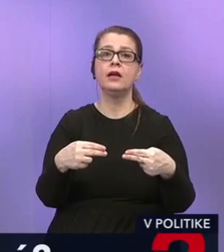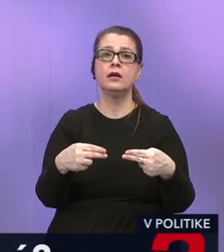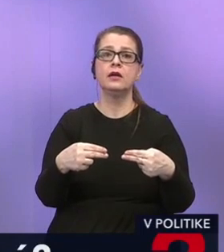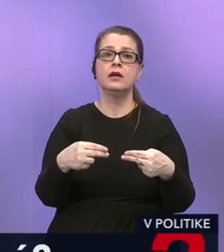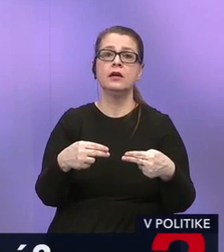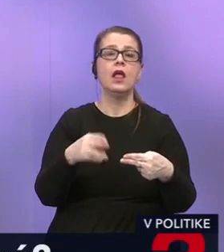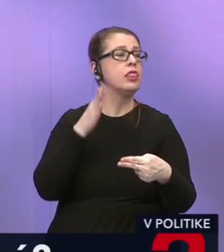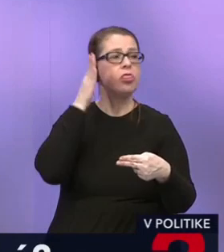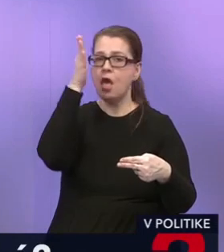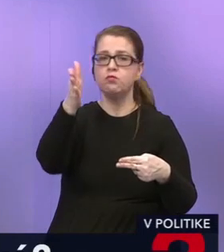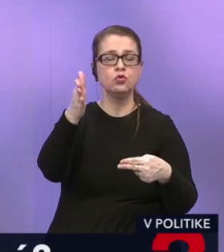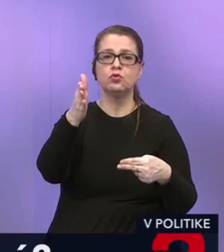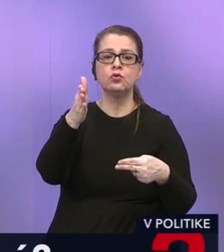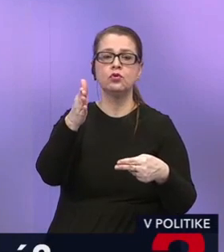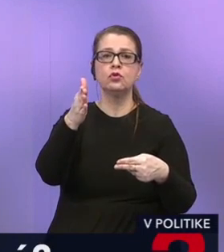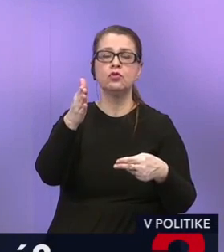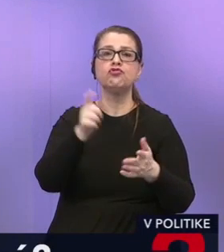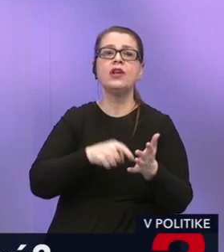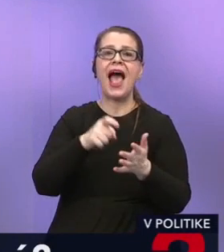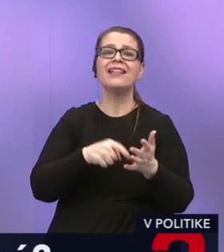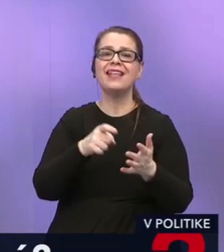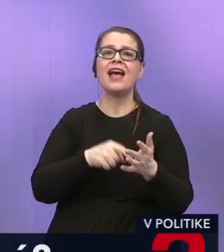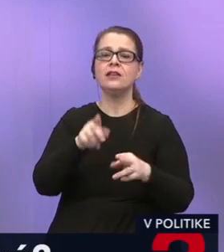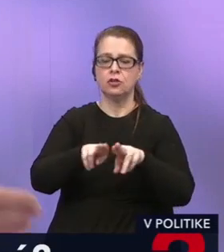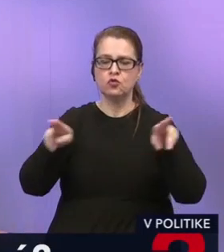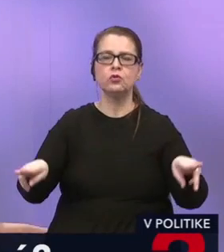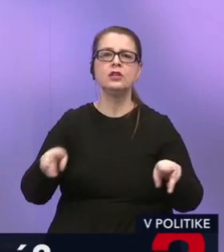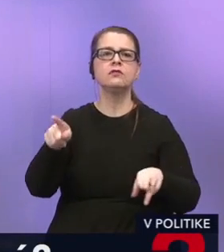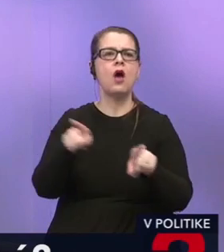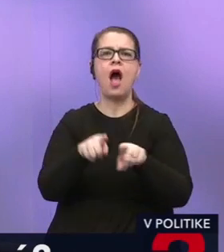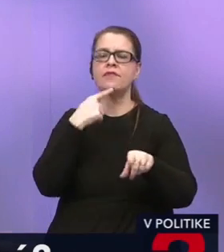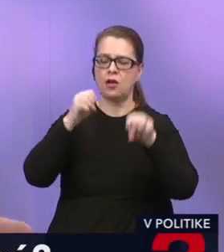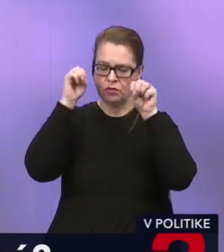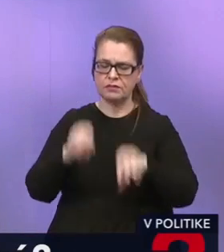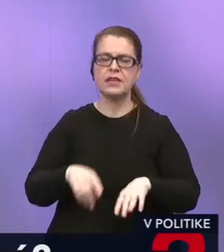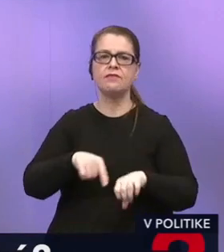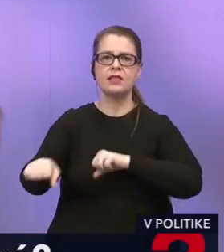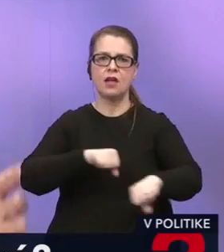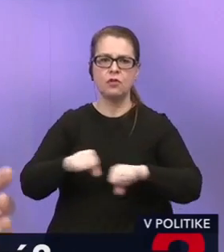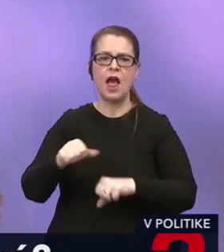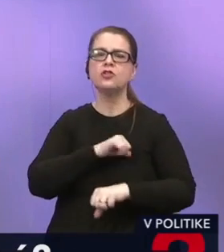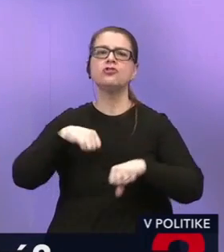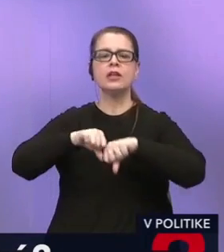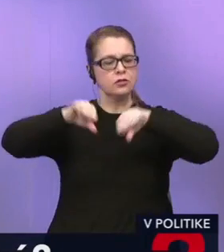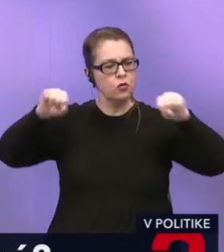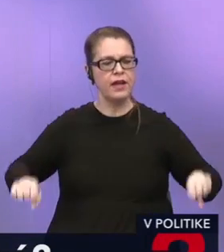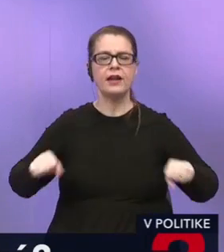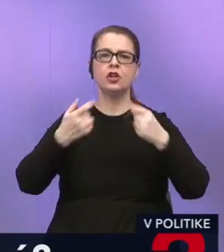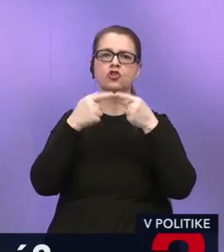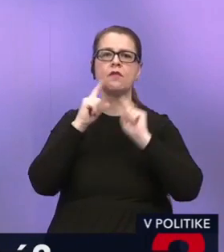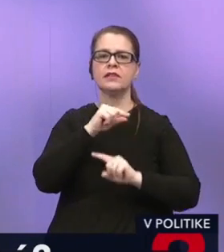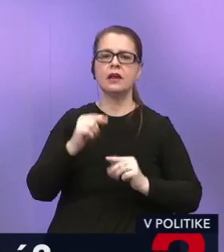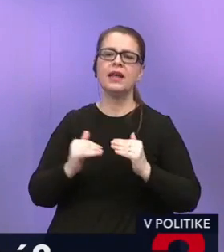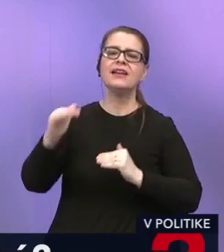nebudú uplatňovať jurisdikciu tak, ako sa vzdáva táto vláda, že suverenita Slovenskej republiky nad